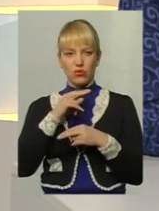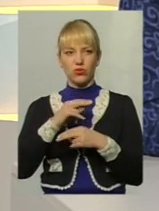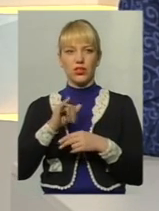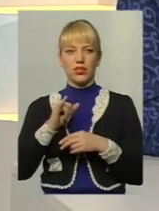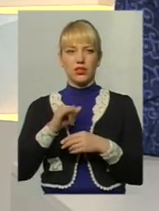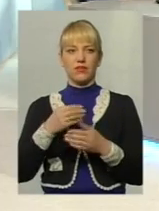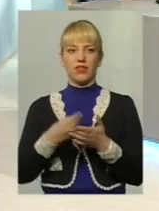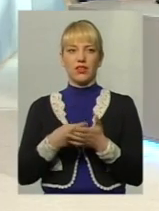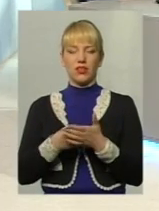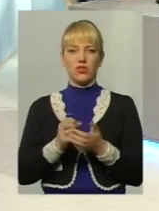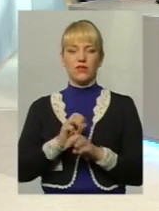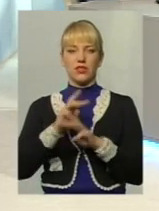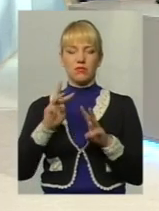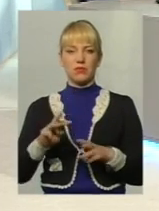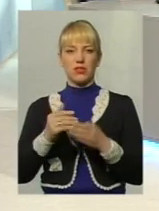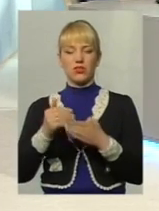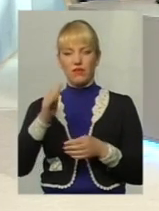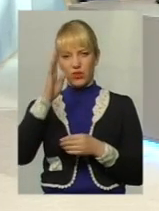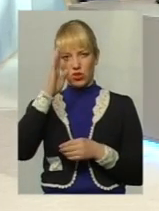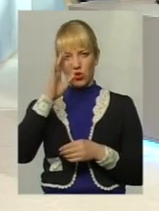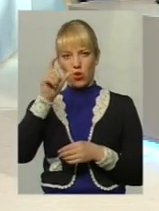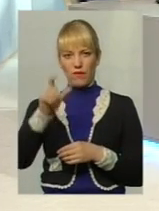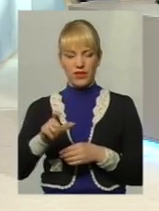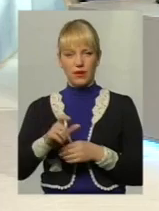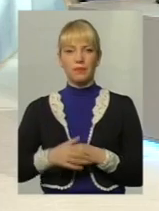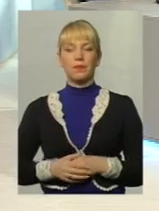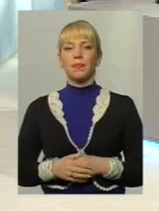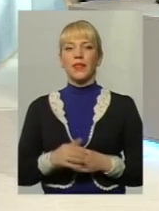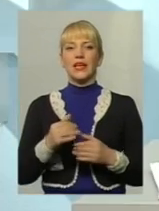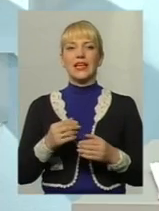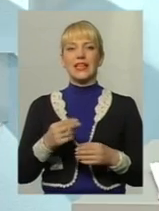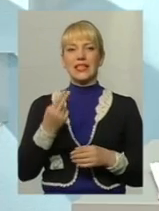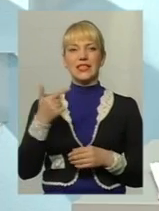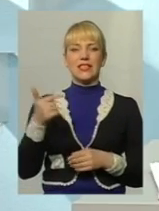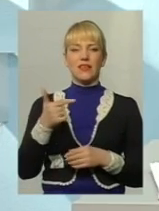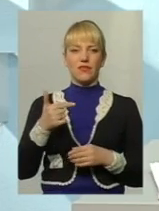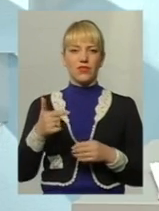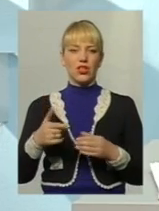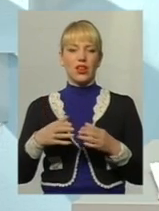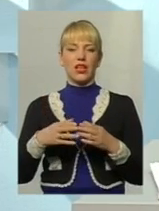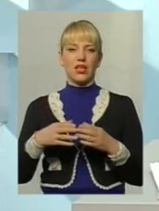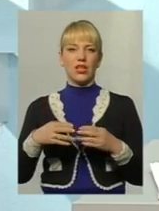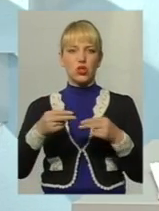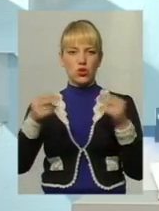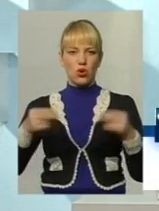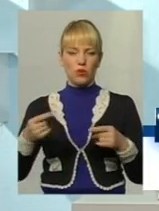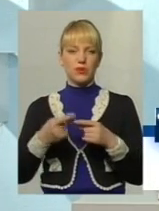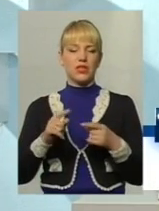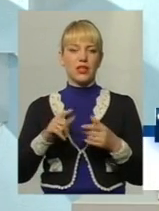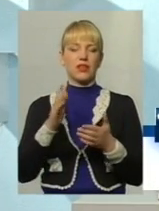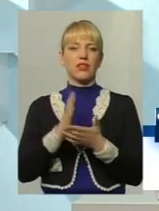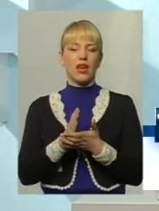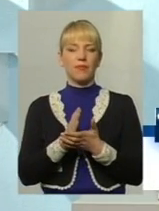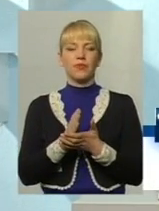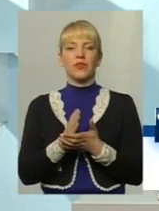фінансове забезпечення від чоловіка. Дійсно, цивільний шлюб зараз дуже розповсюджене явище, чи мода